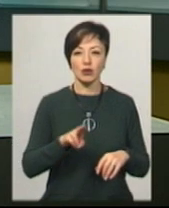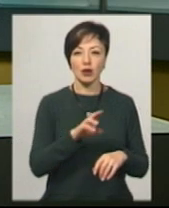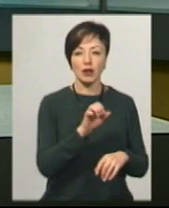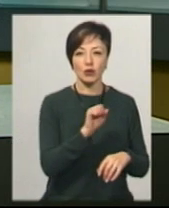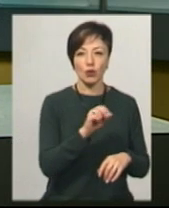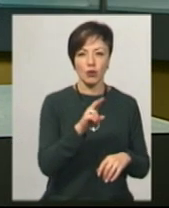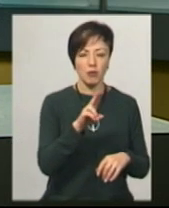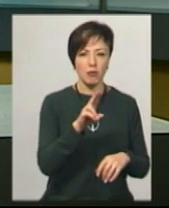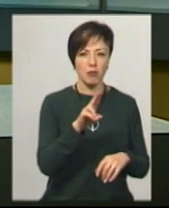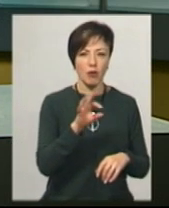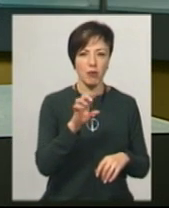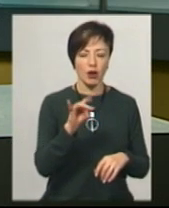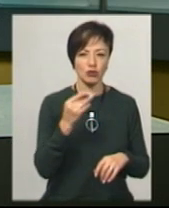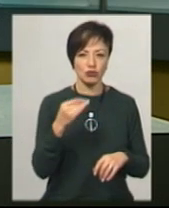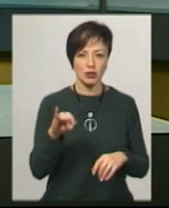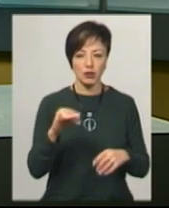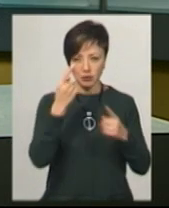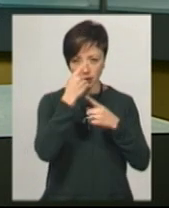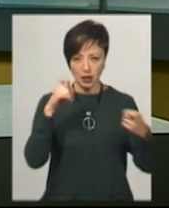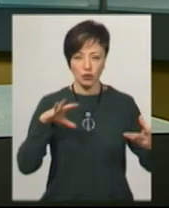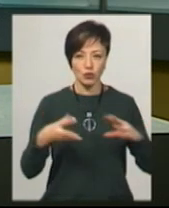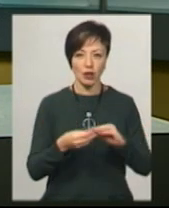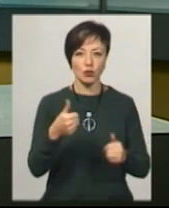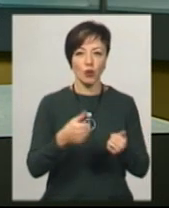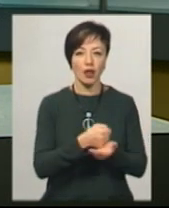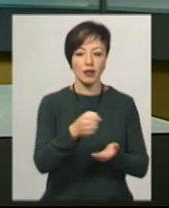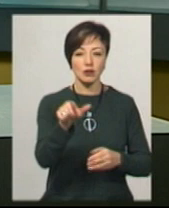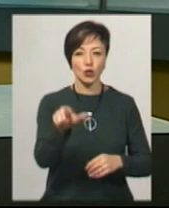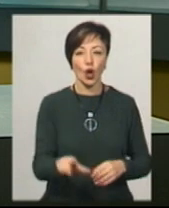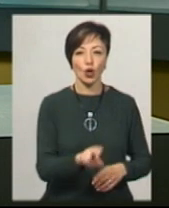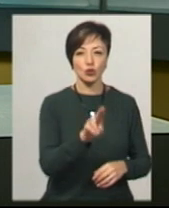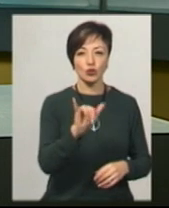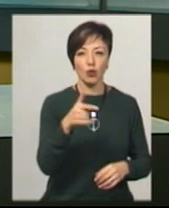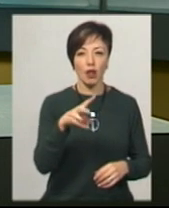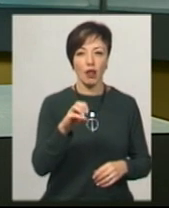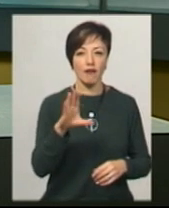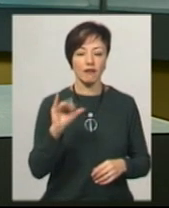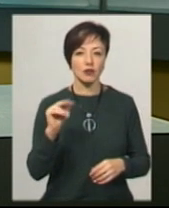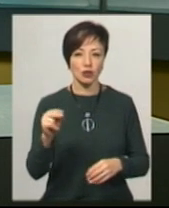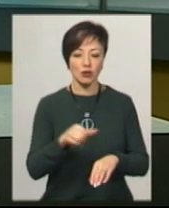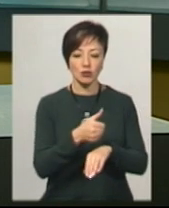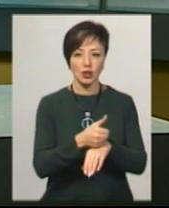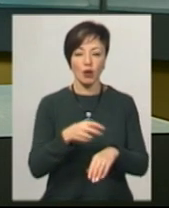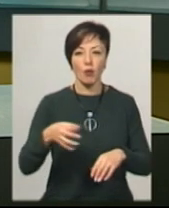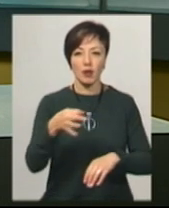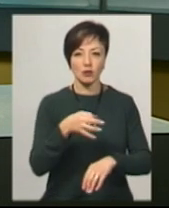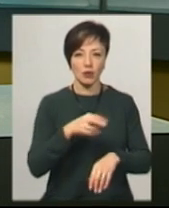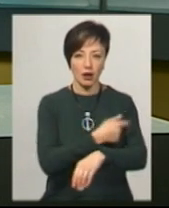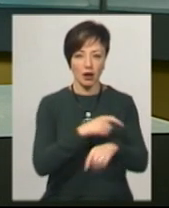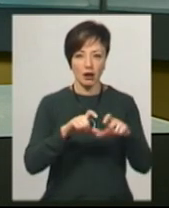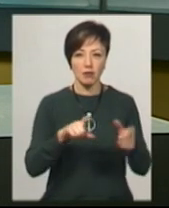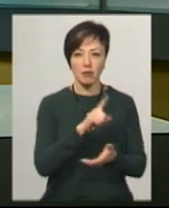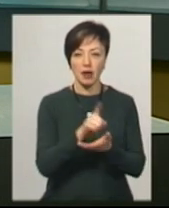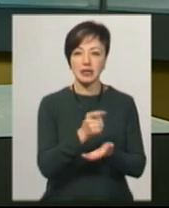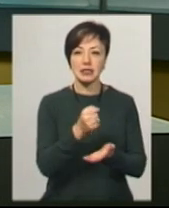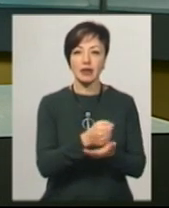Анатолій Побережний. Після оголошення результатів конкурсу кандидатуру Якова Цуглевича на посаді очільника обласної лікарні мали затвердити